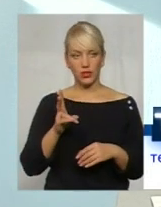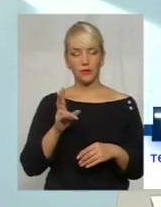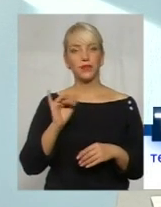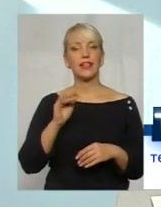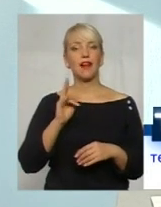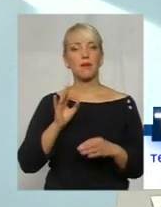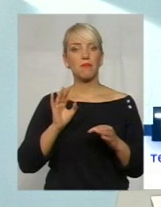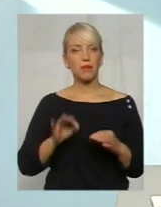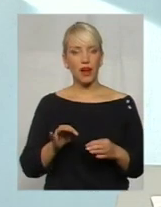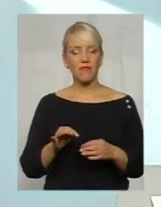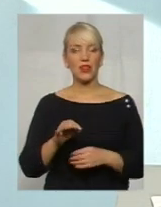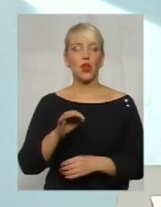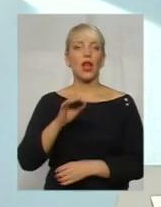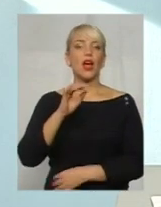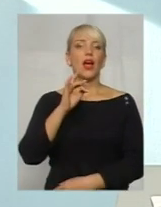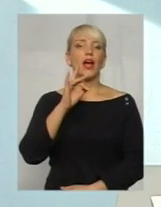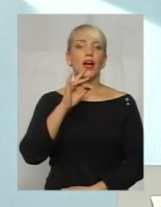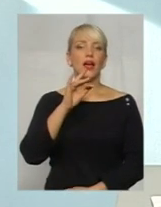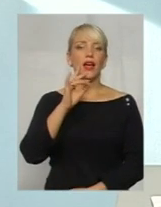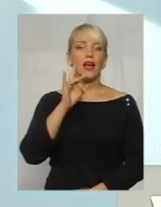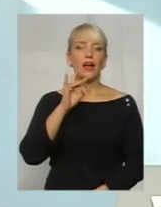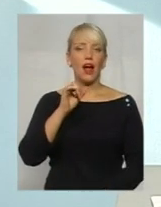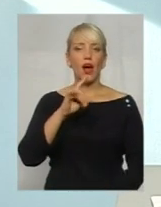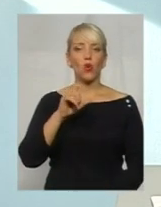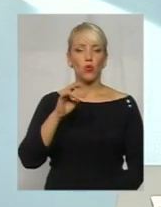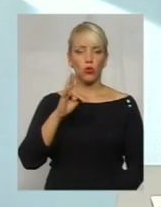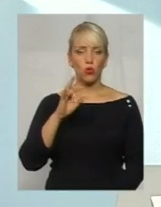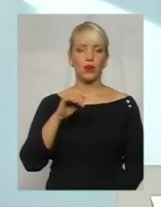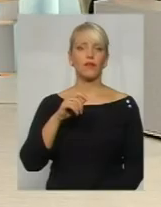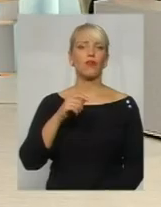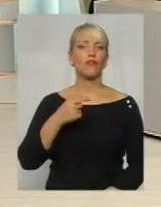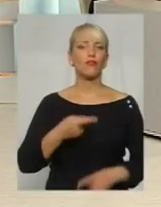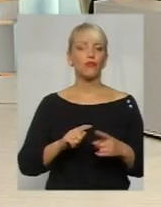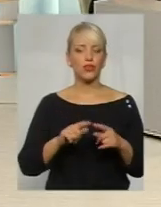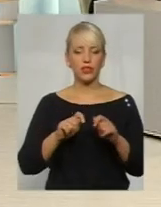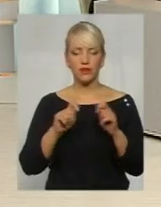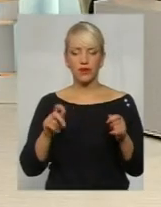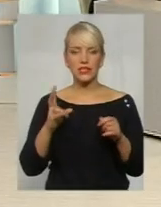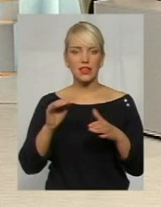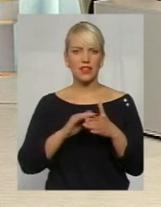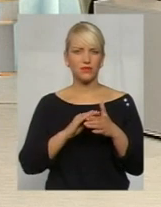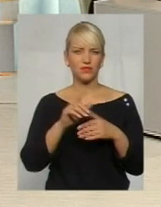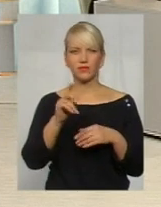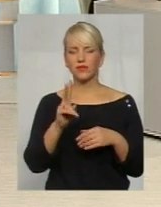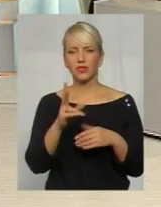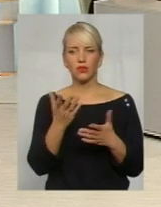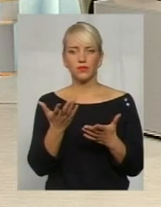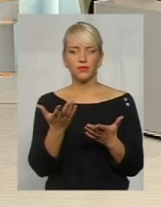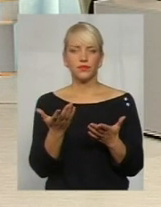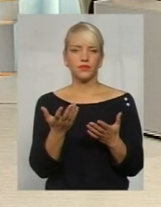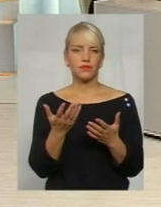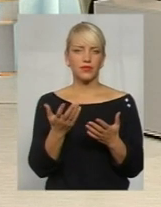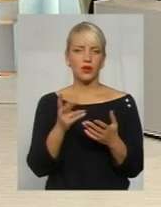рахунок відкривається на особу сумнівного такого змісту, або особу